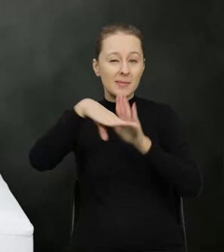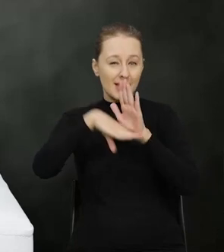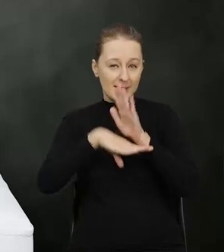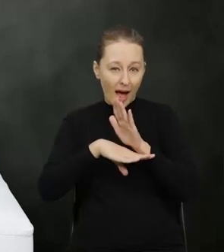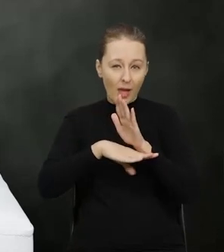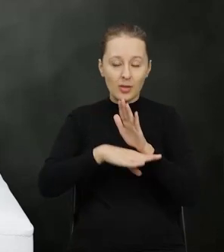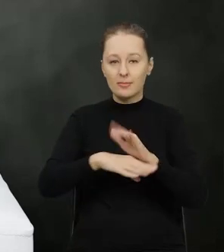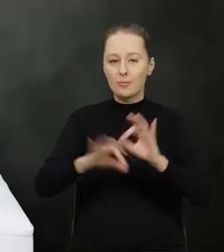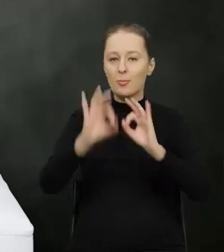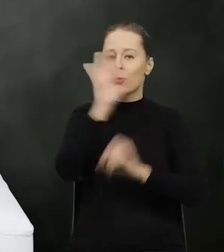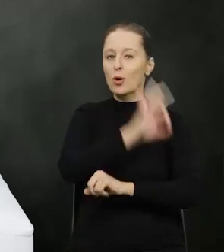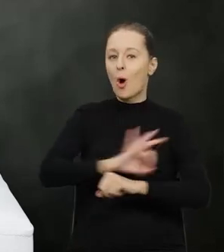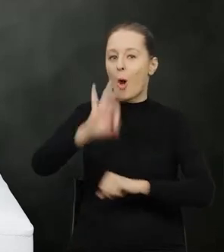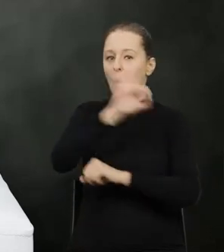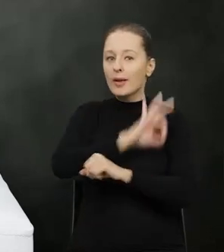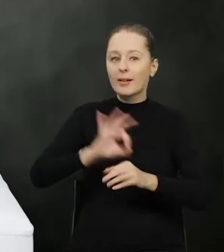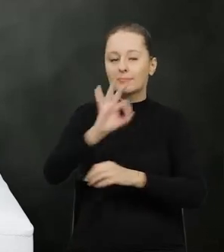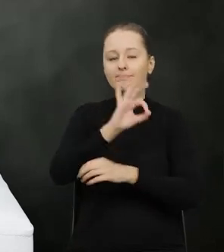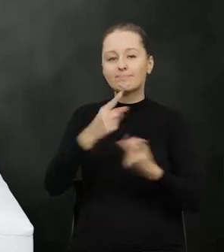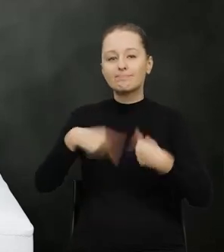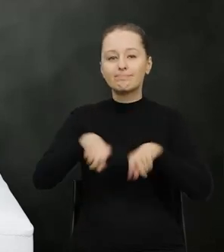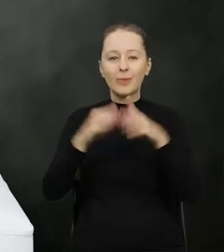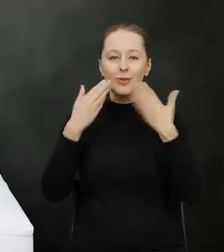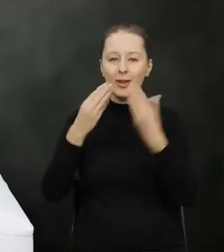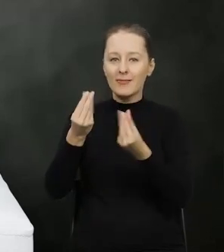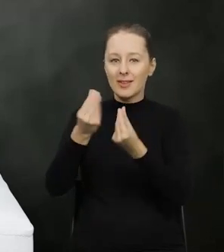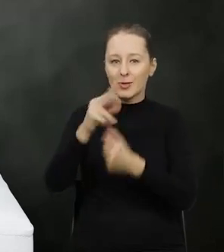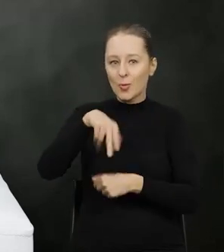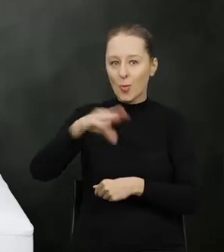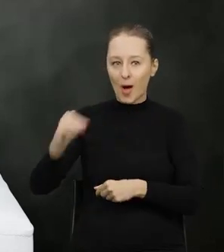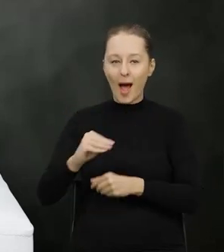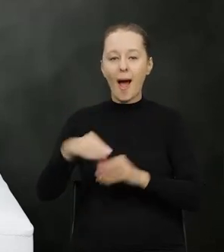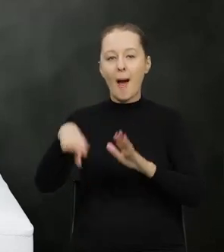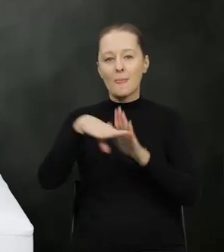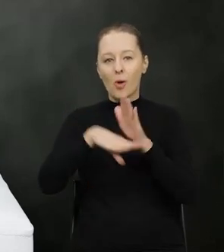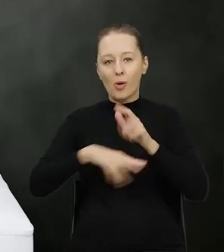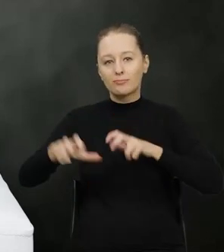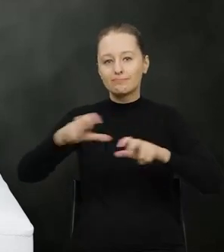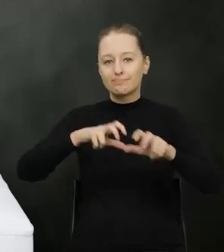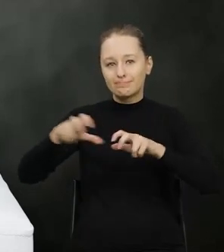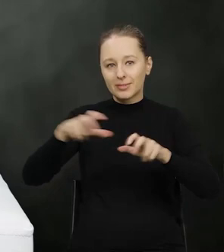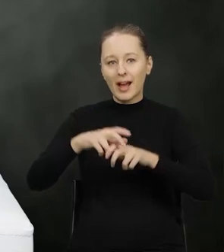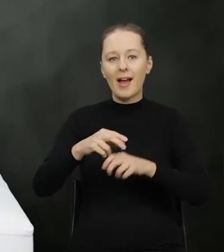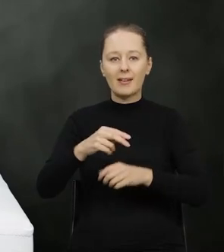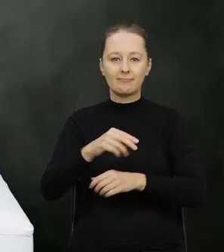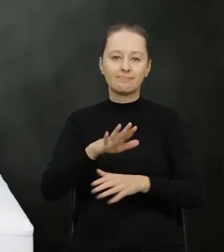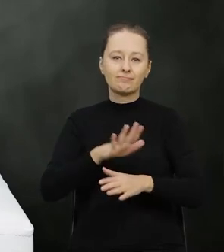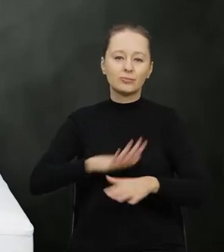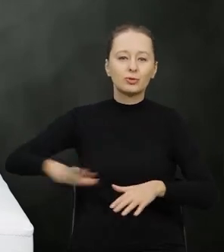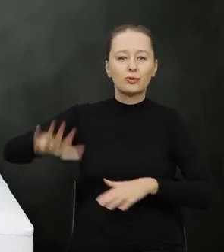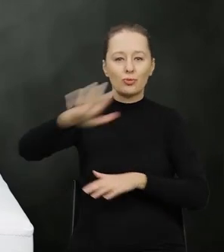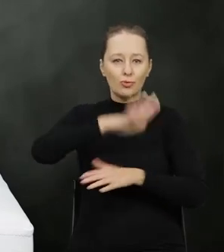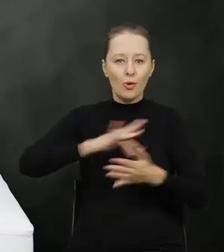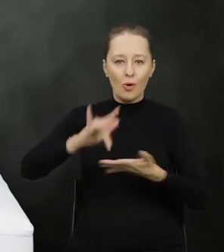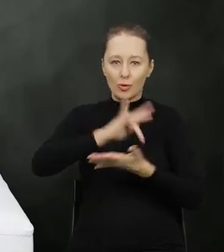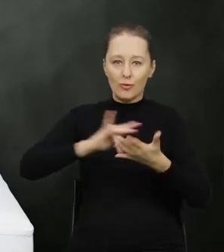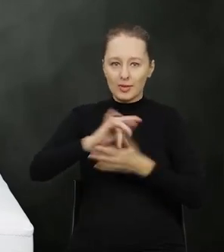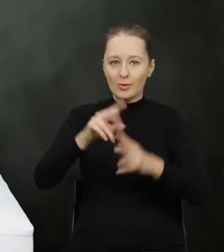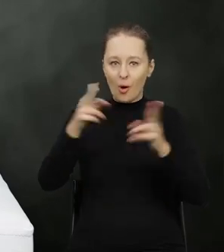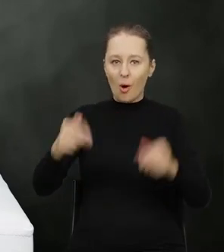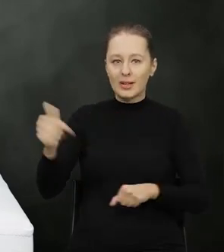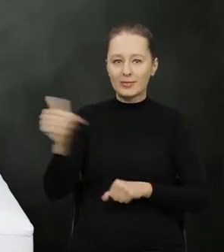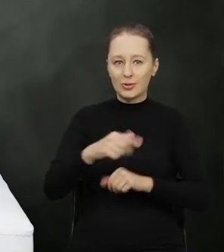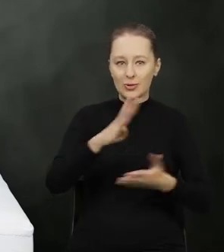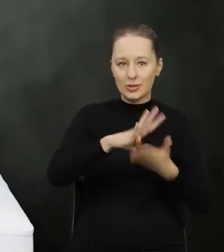zasad i norm. Projekt realizowany przy wykorzystaniu środków Unii Europejskiej, programu operacyjnego Infrastruktura i Środowisko na lata